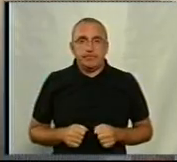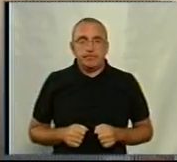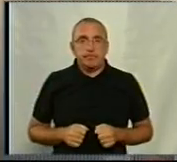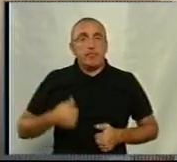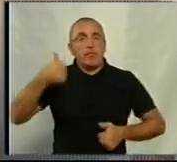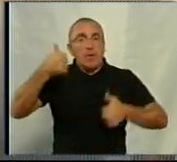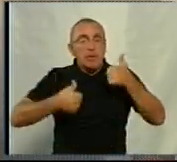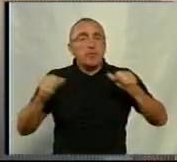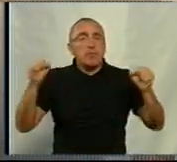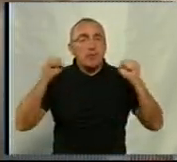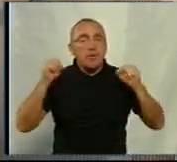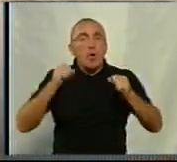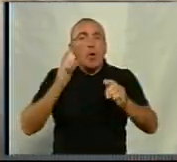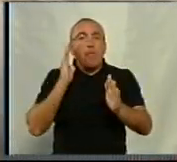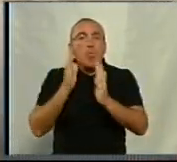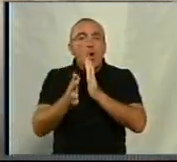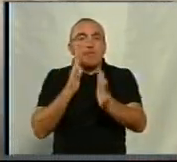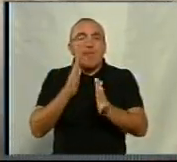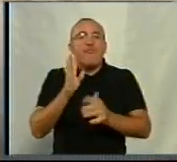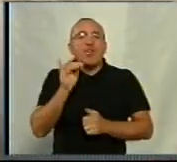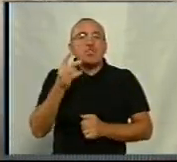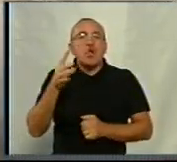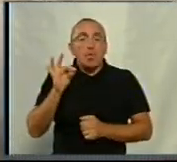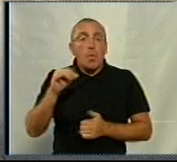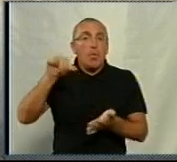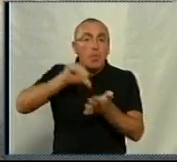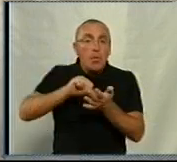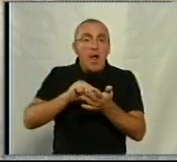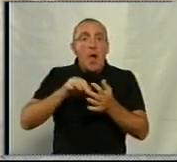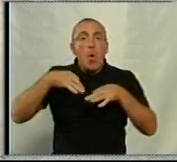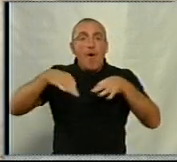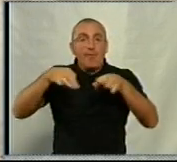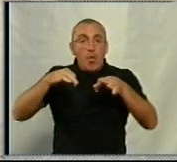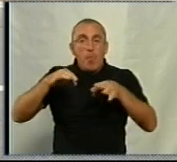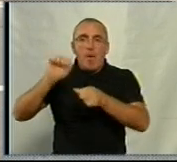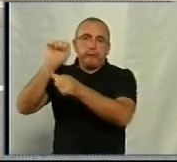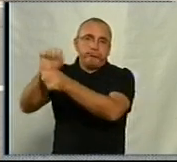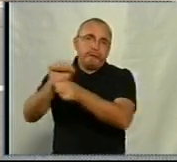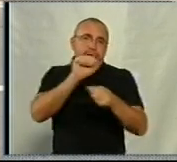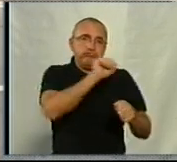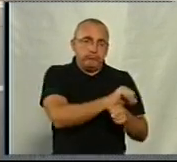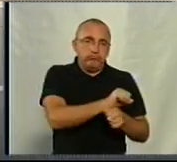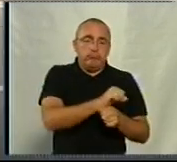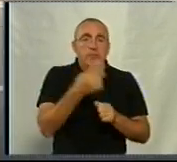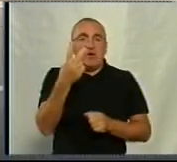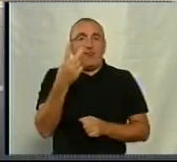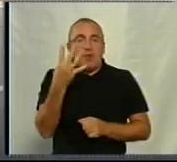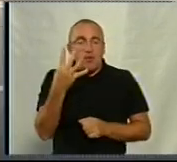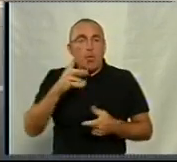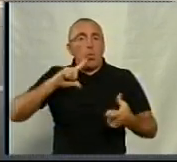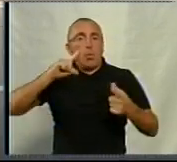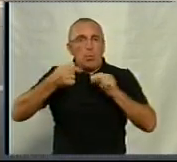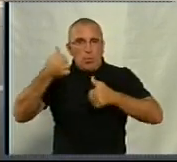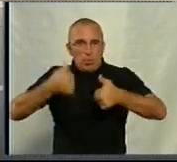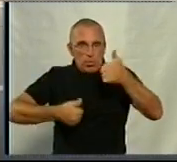Змагалися спортсмени на проспекті Вениченка. Для безпеки учасників рух автомобілів тут перекрили. Це вже 24-й турнір